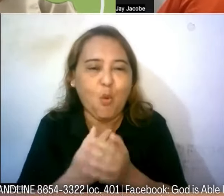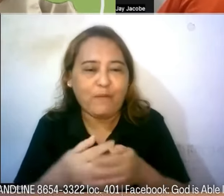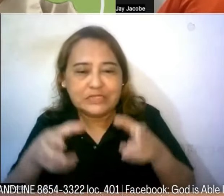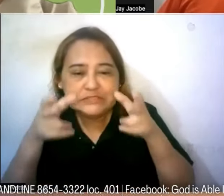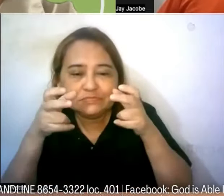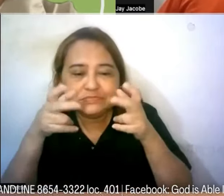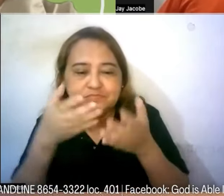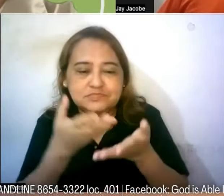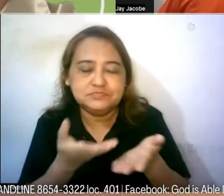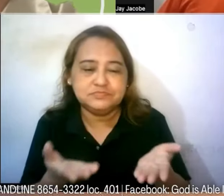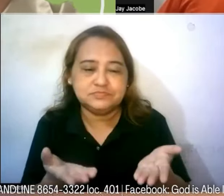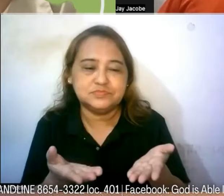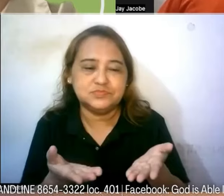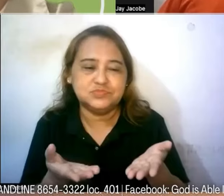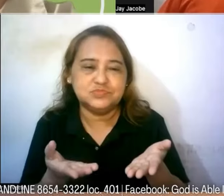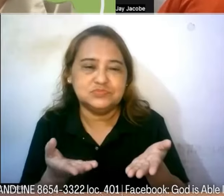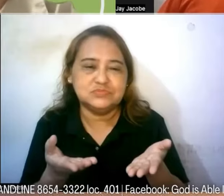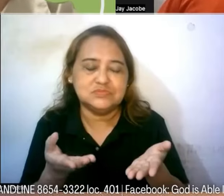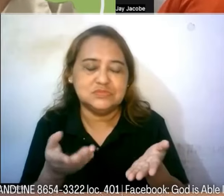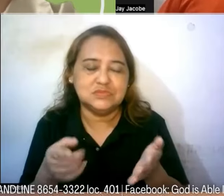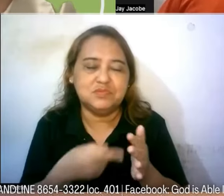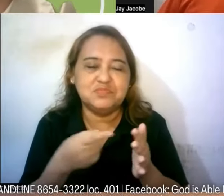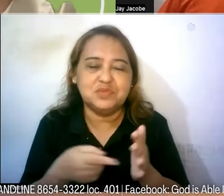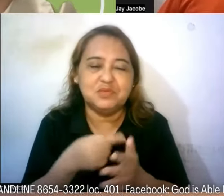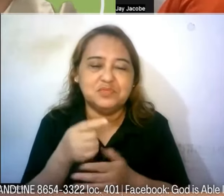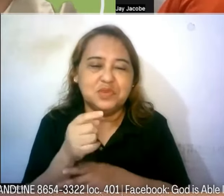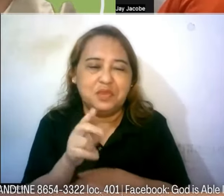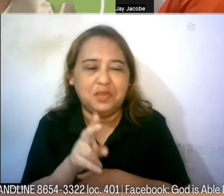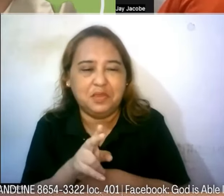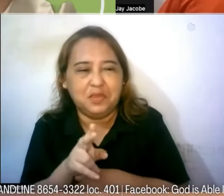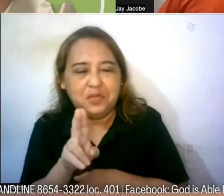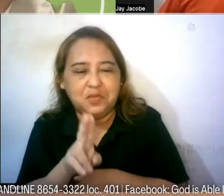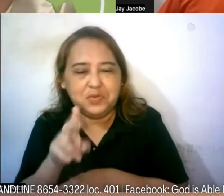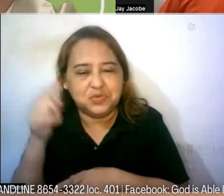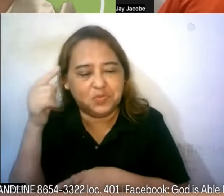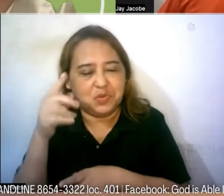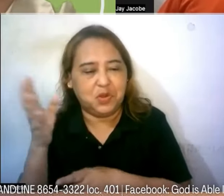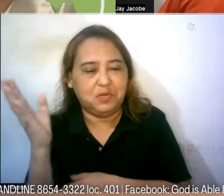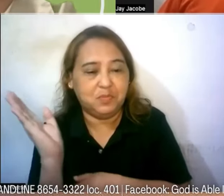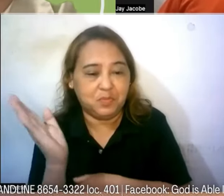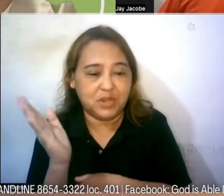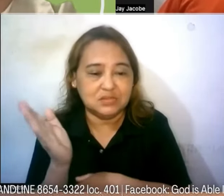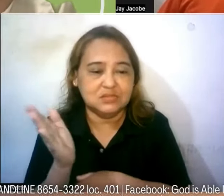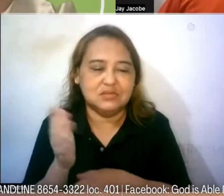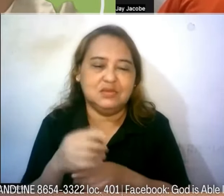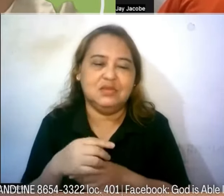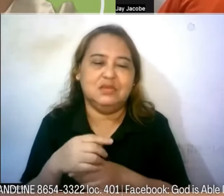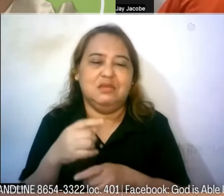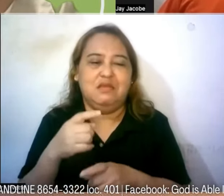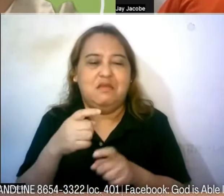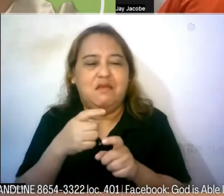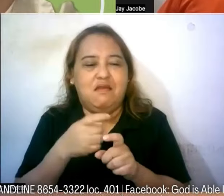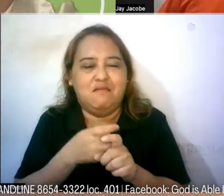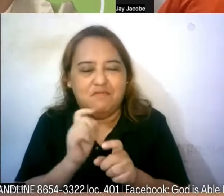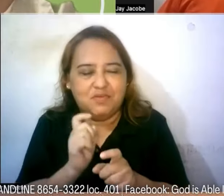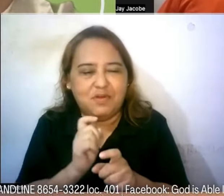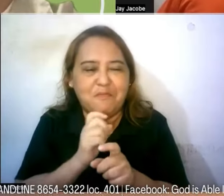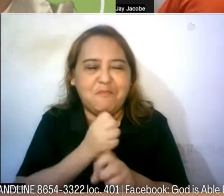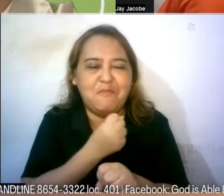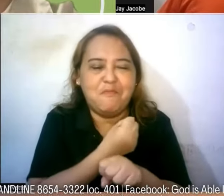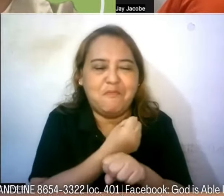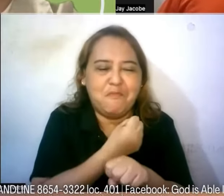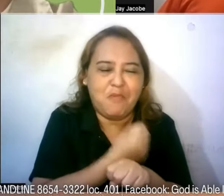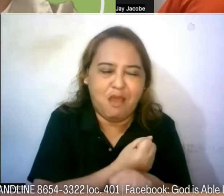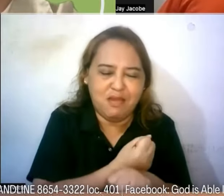kasabihan nga minsan ginagamit pa natin sa preaching nagkakaroon ng movement sa buhay from crisis to Christ is